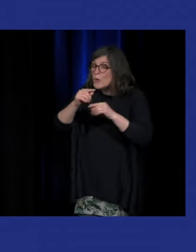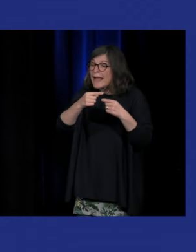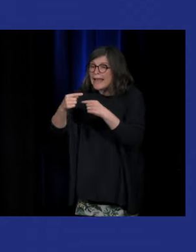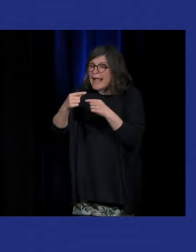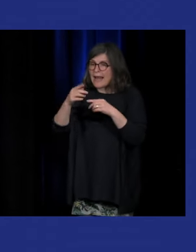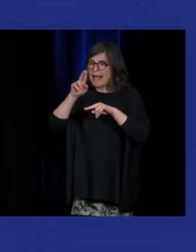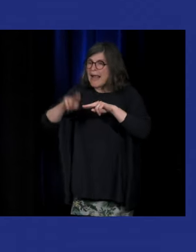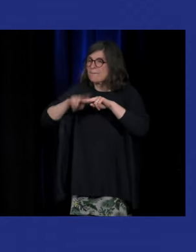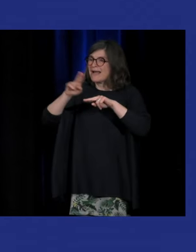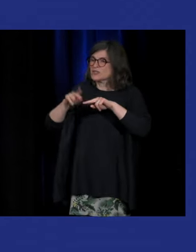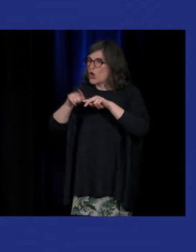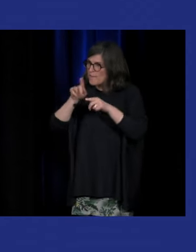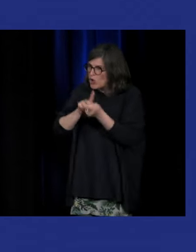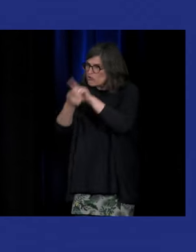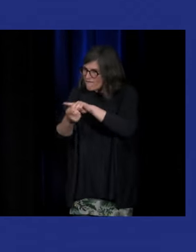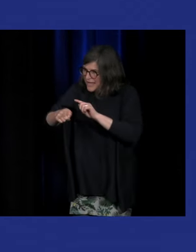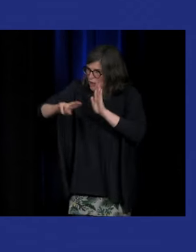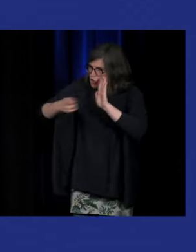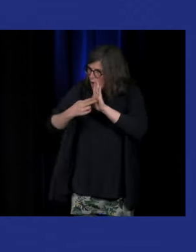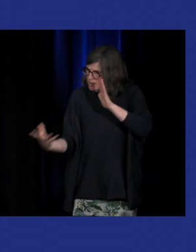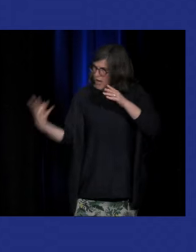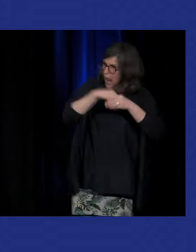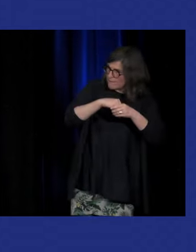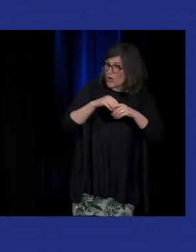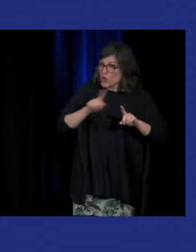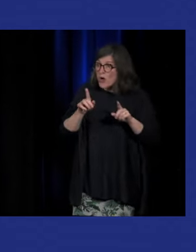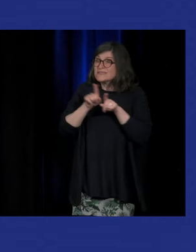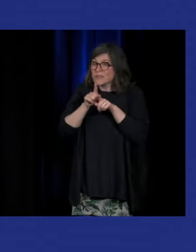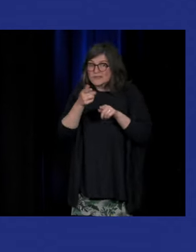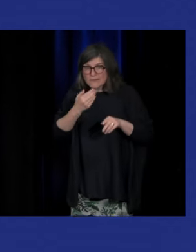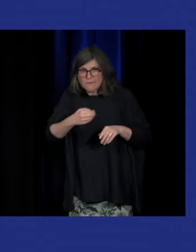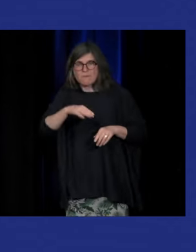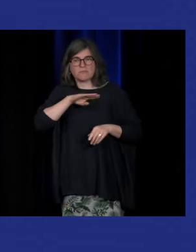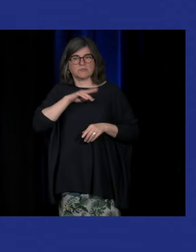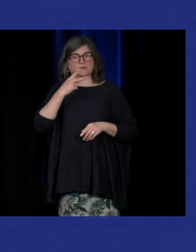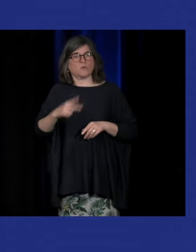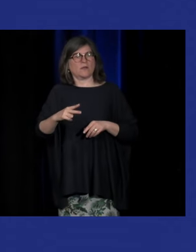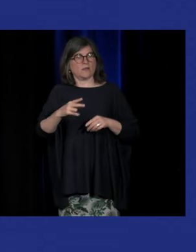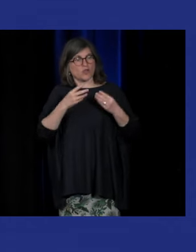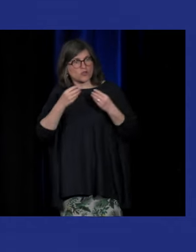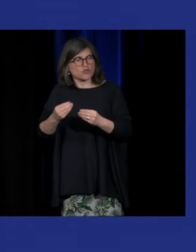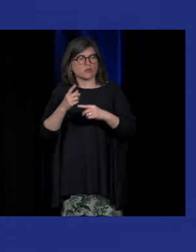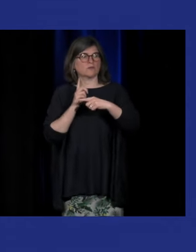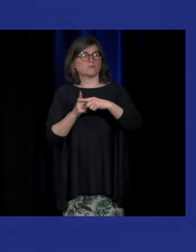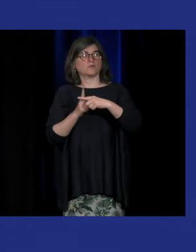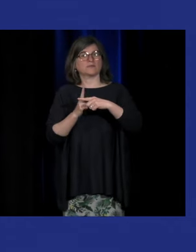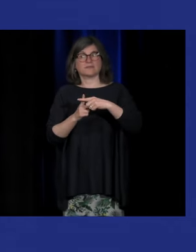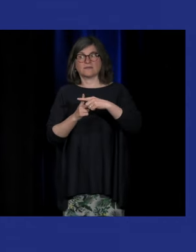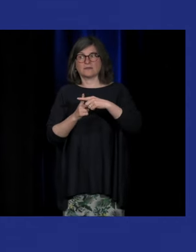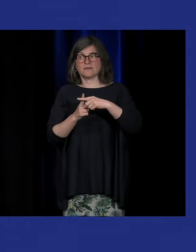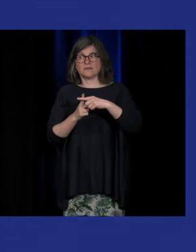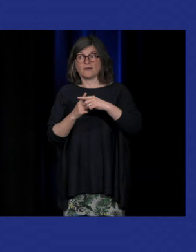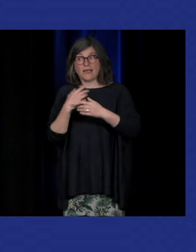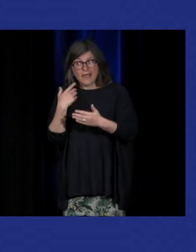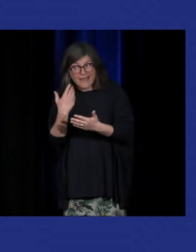réparer pour faire rentrer les sourds dans une norme mais ça veut dire aussi prendre soin des sourds et la prise en